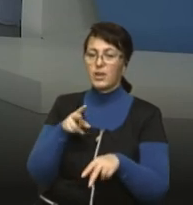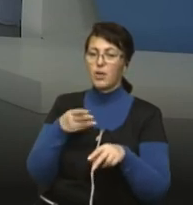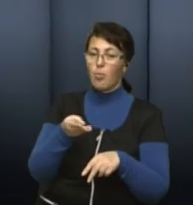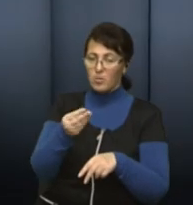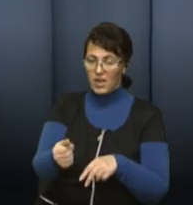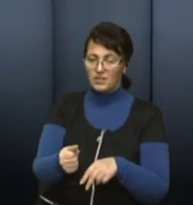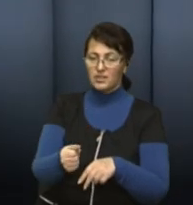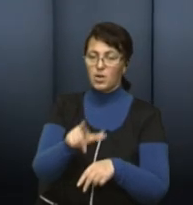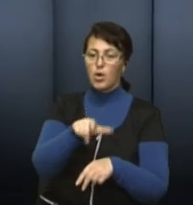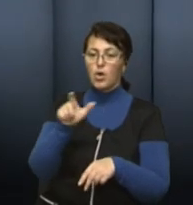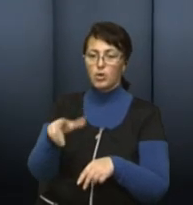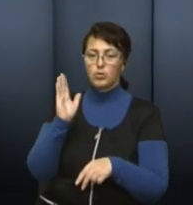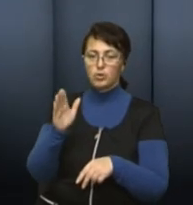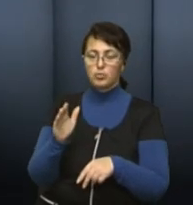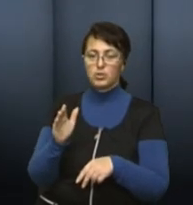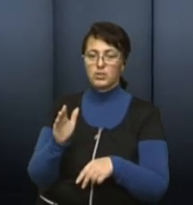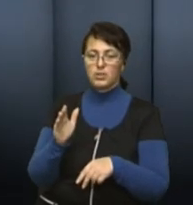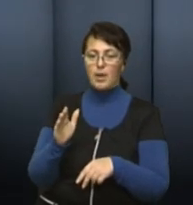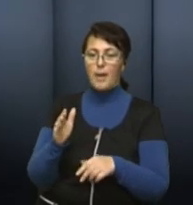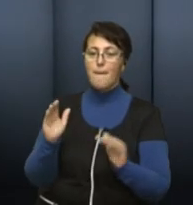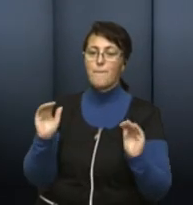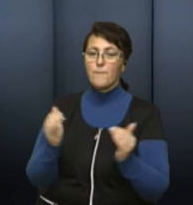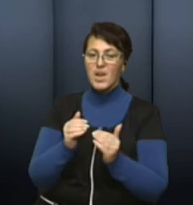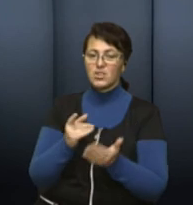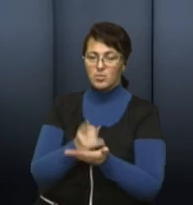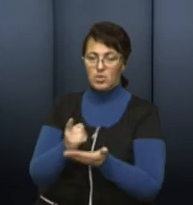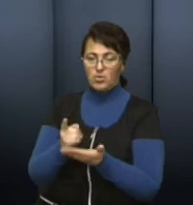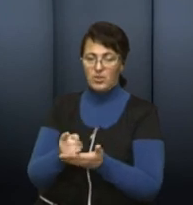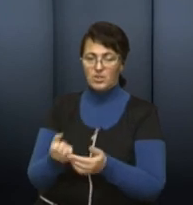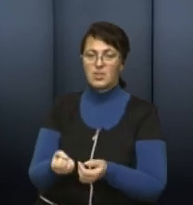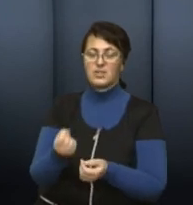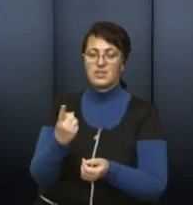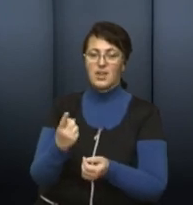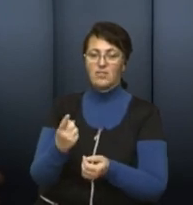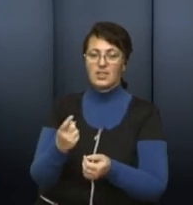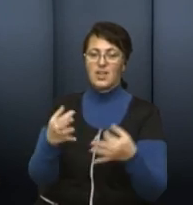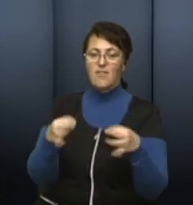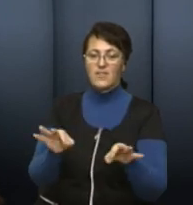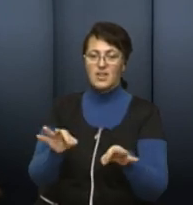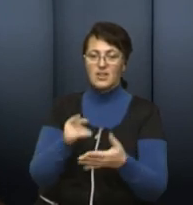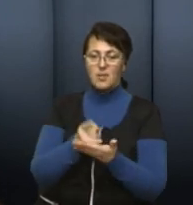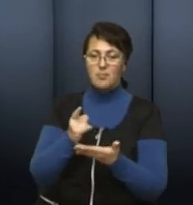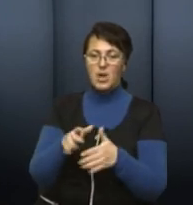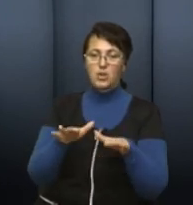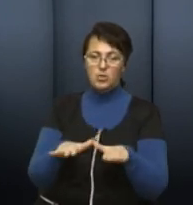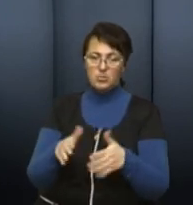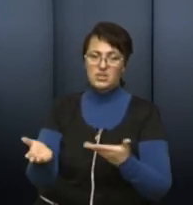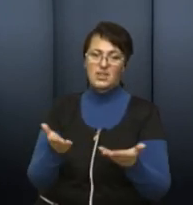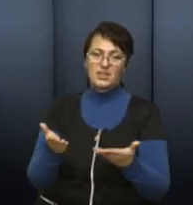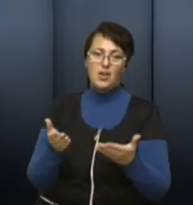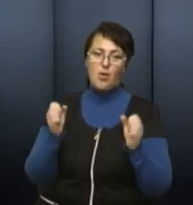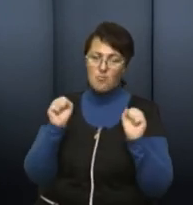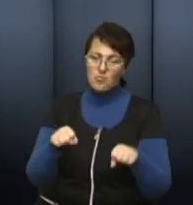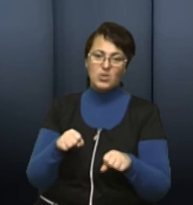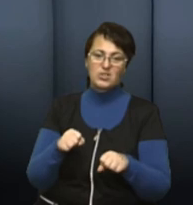то, відповідно, люди будуть менше паркуватись і з'являться вільні парку місця, в яких можна буде завжди знайти і за